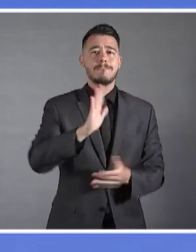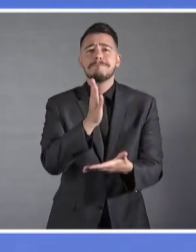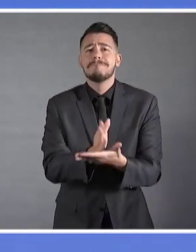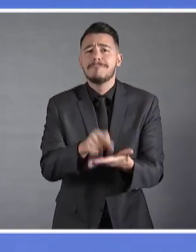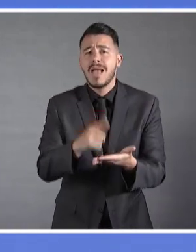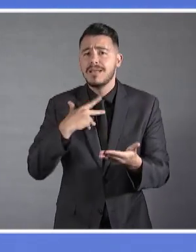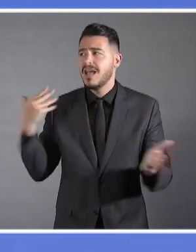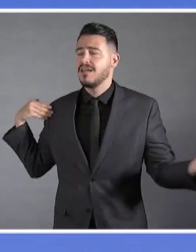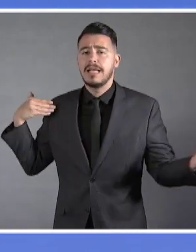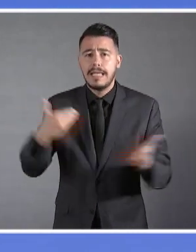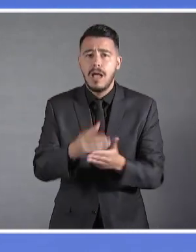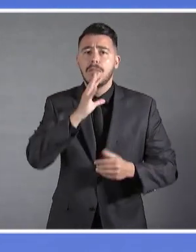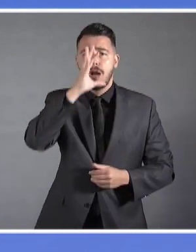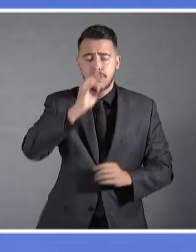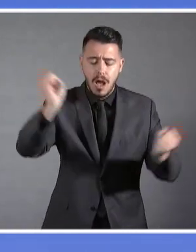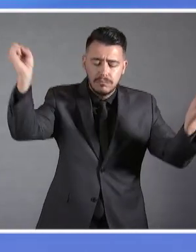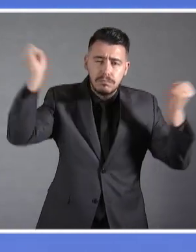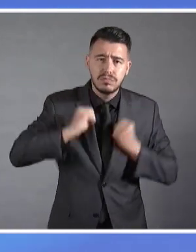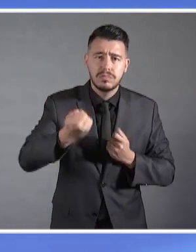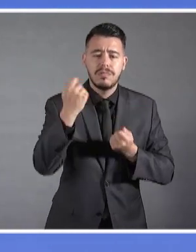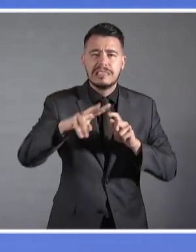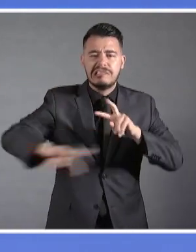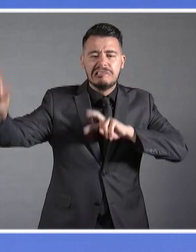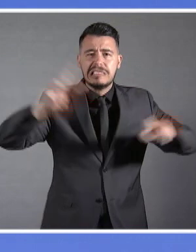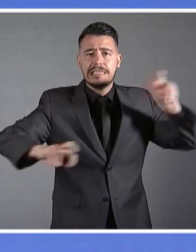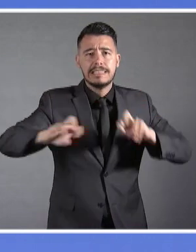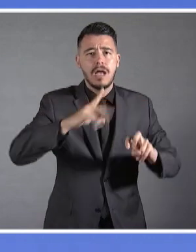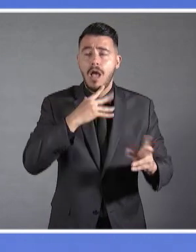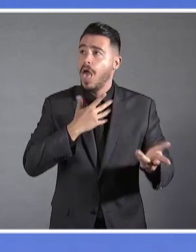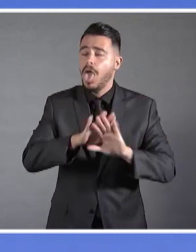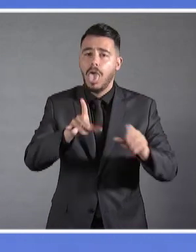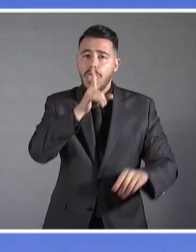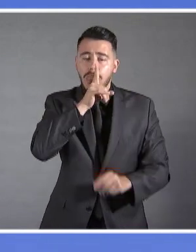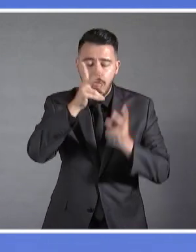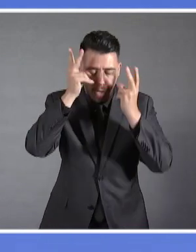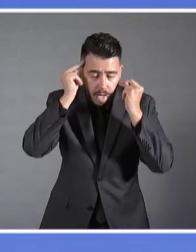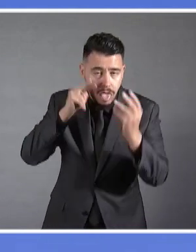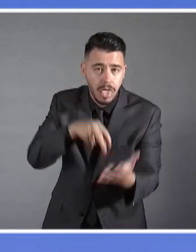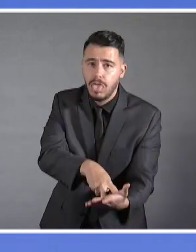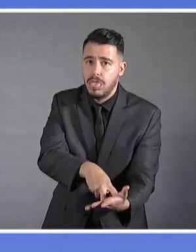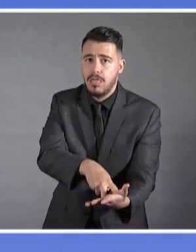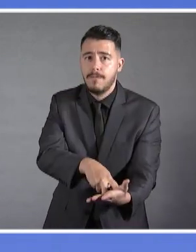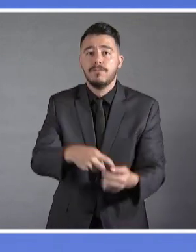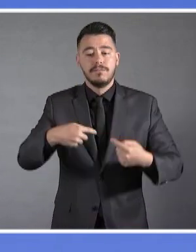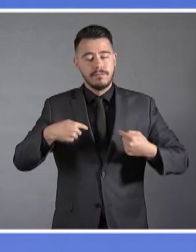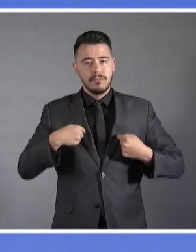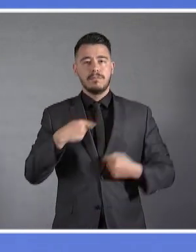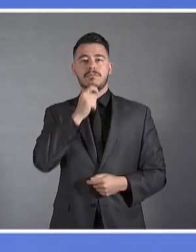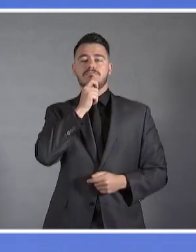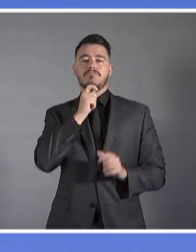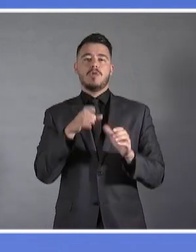γονατίζει. Και εδώ ακριβώς η πολιτική της Νέας Δημοκρατίας έρχεται να απαντήσει, θέτοντας